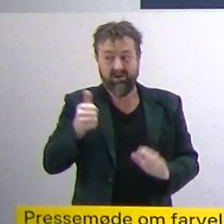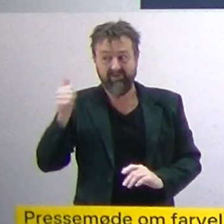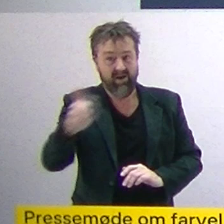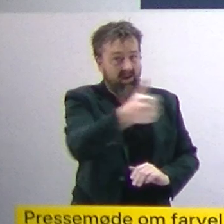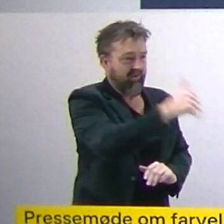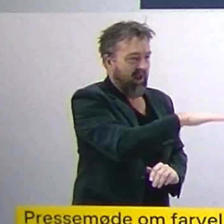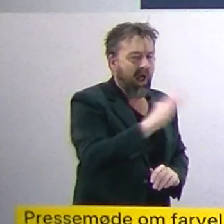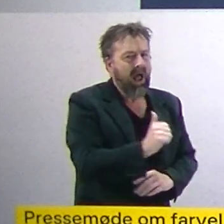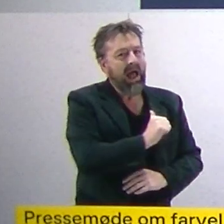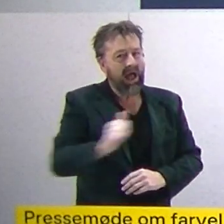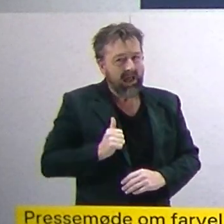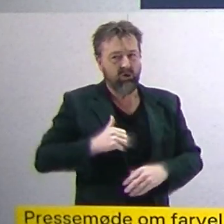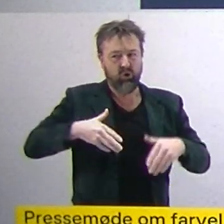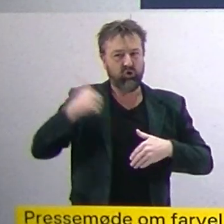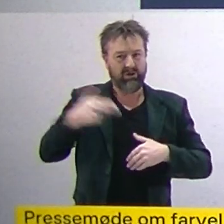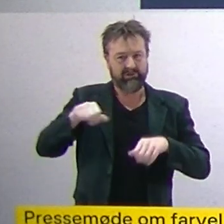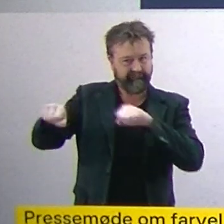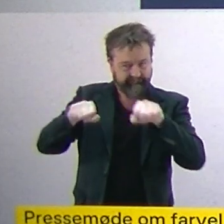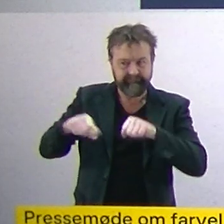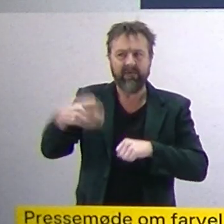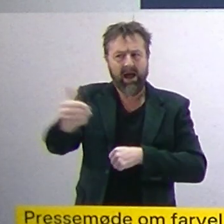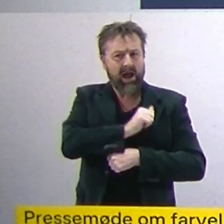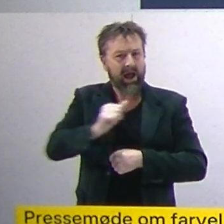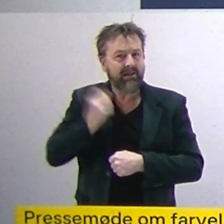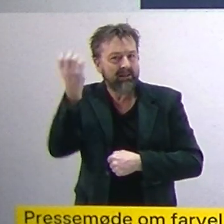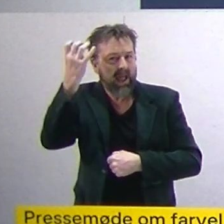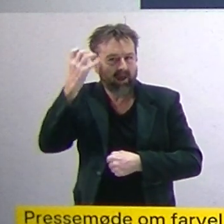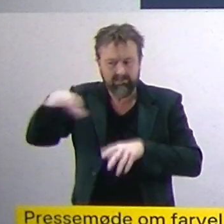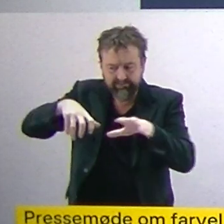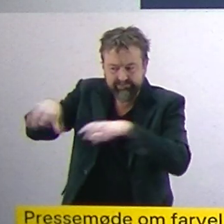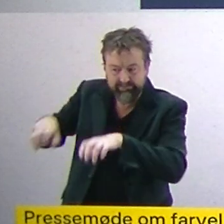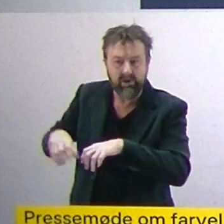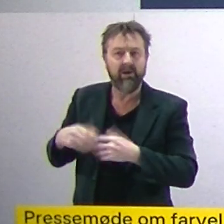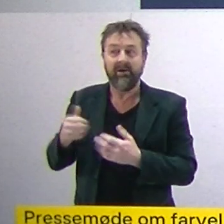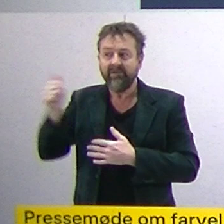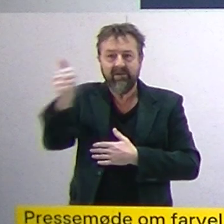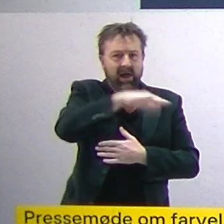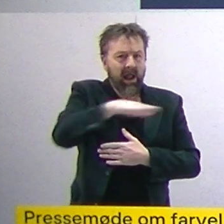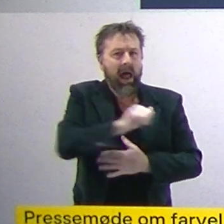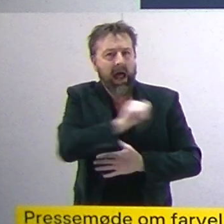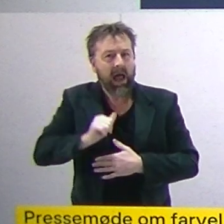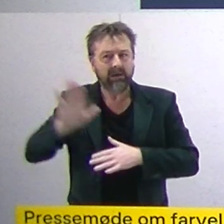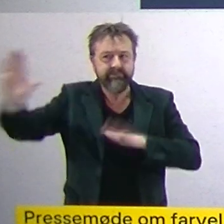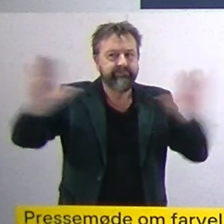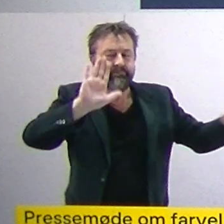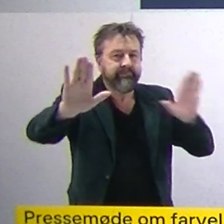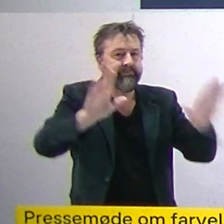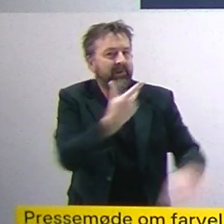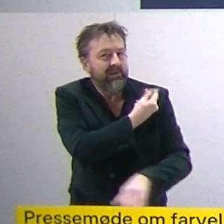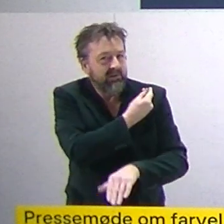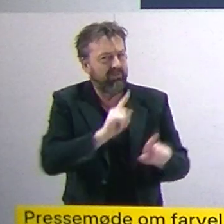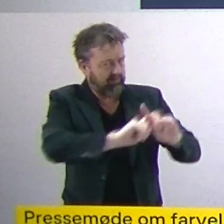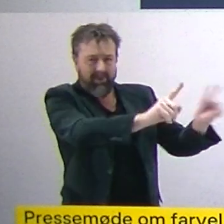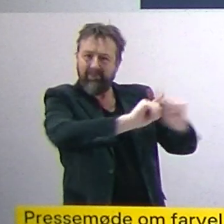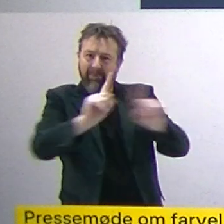hver land har sit eget sundhedsvæsen, og ikke mindst, hver land har sin egen revaccinationsindsats. Situationen i Danmark er,